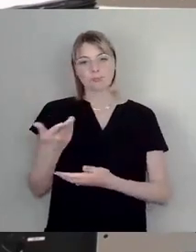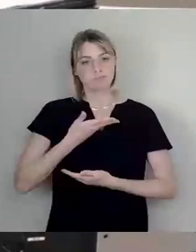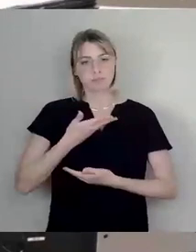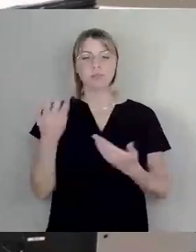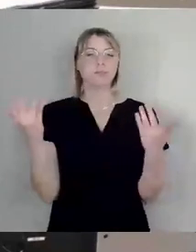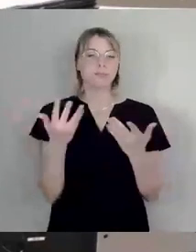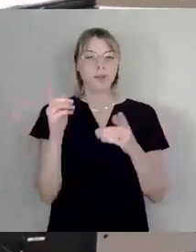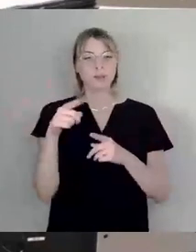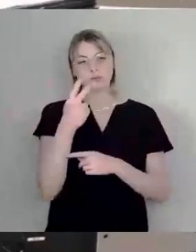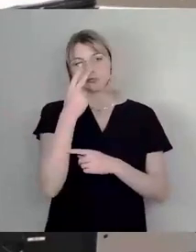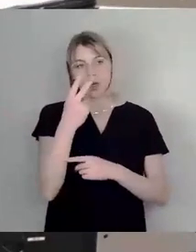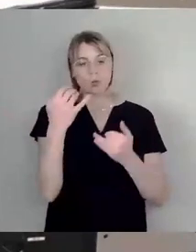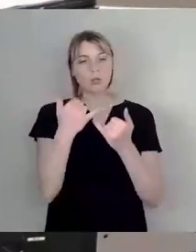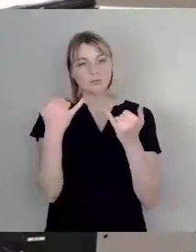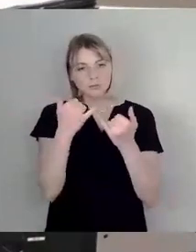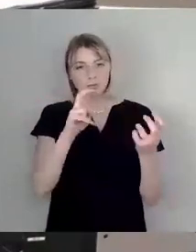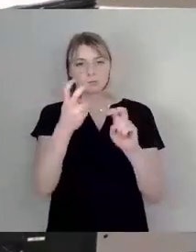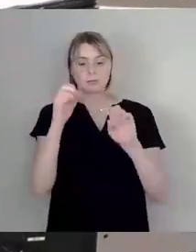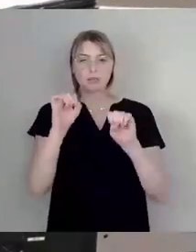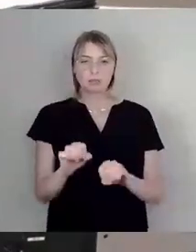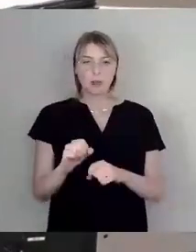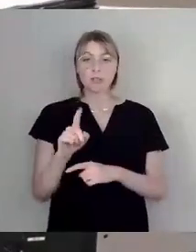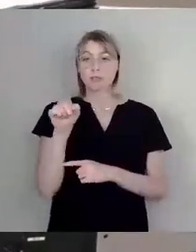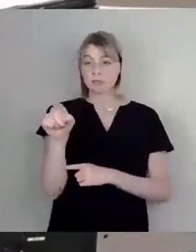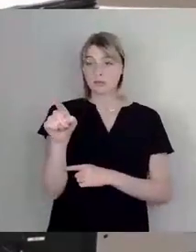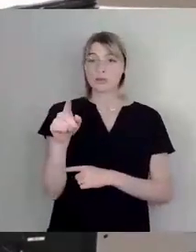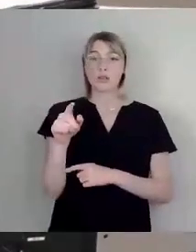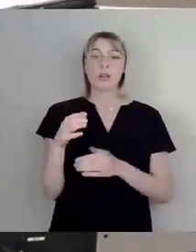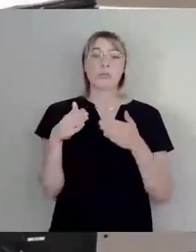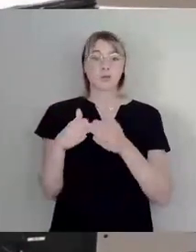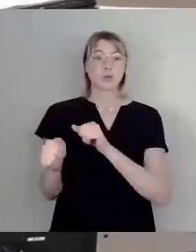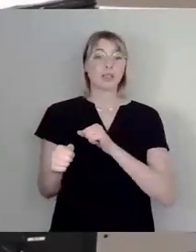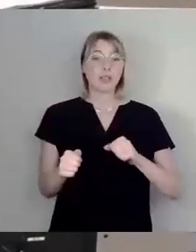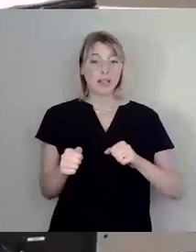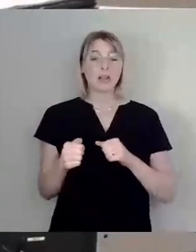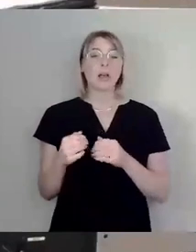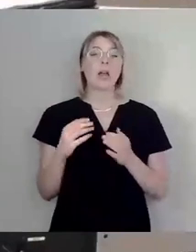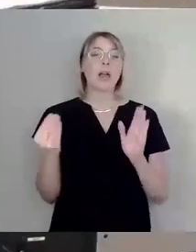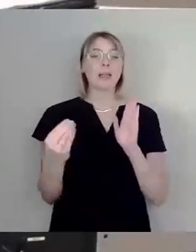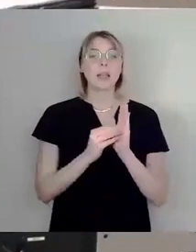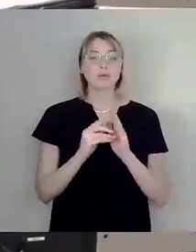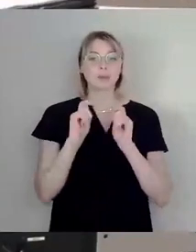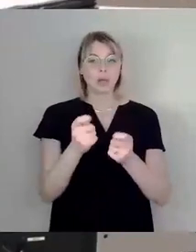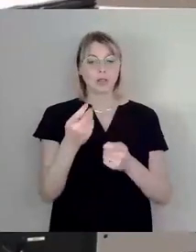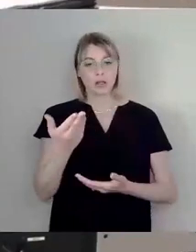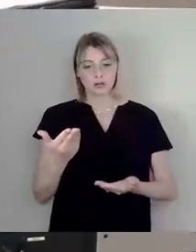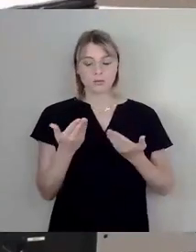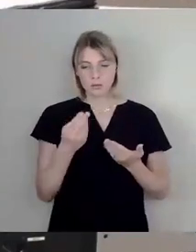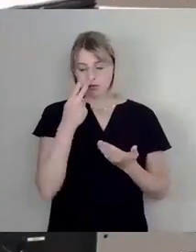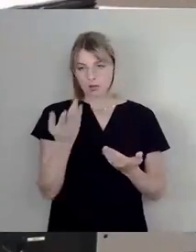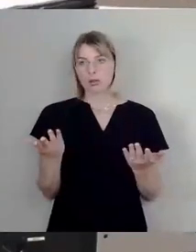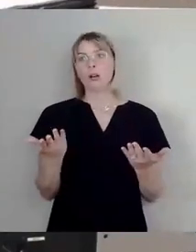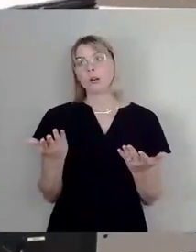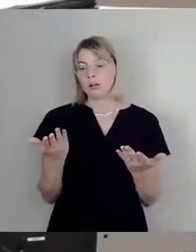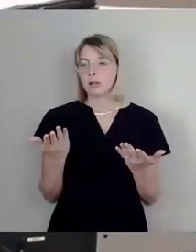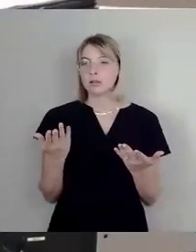Nun kommt dieser Ergänzungsantrag der Linken. Und da muss ich nun sagen, naja, also liebe Linke, lieber Herr Wirz, man